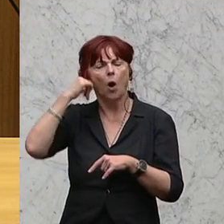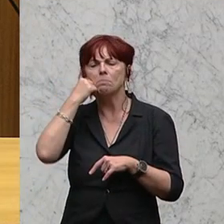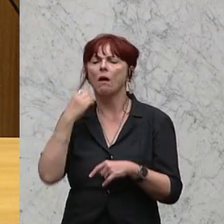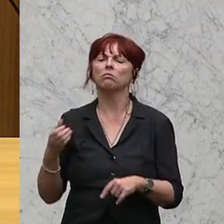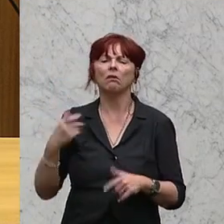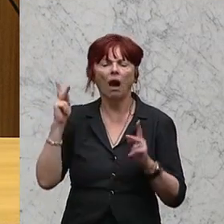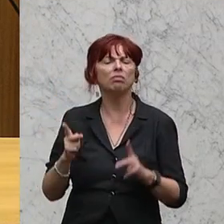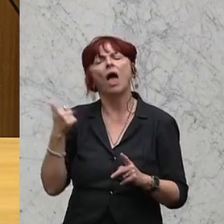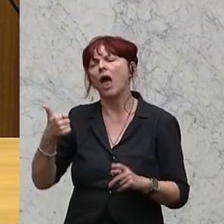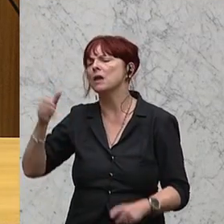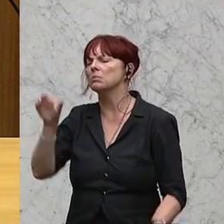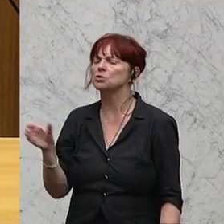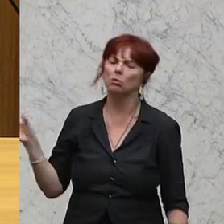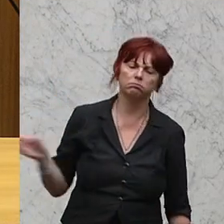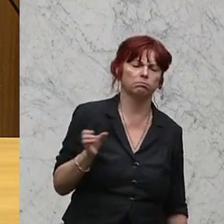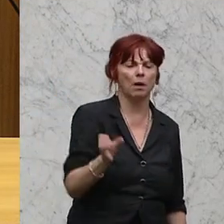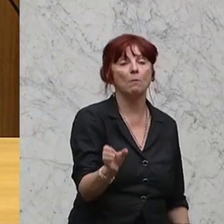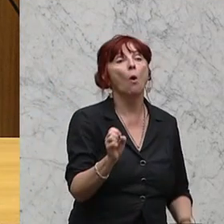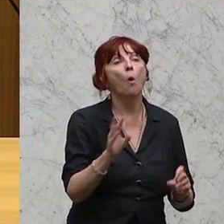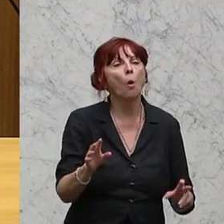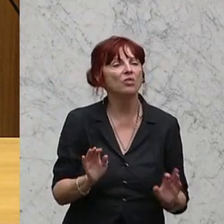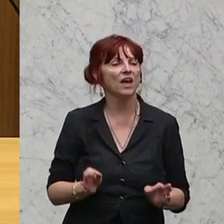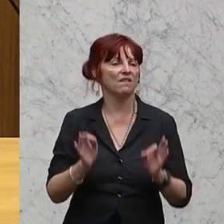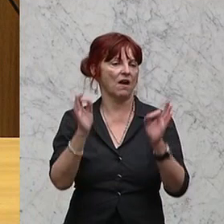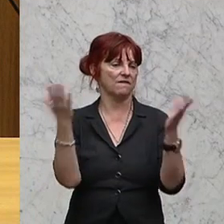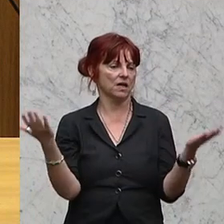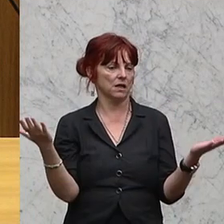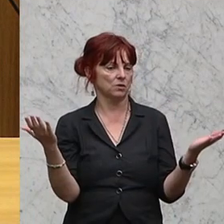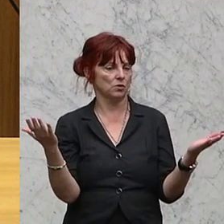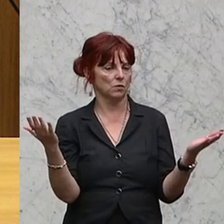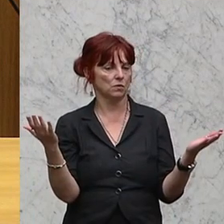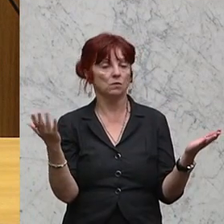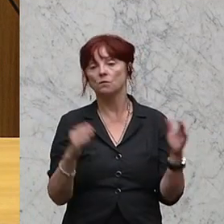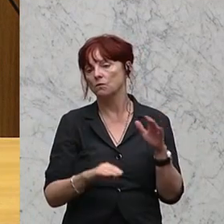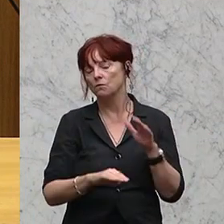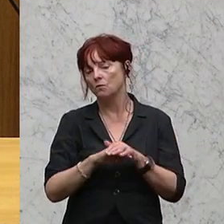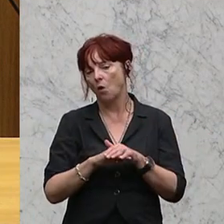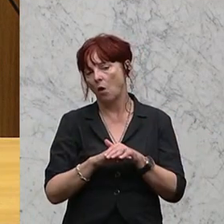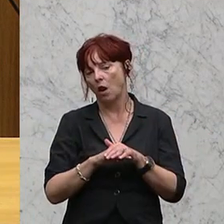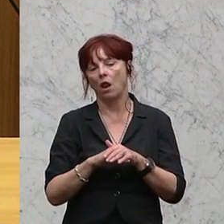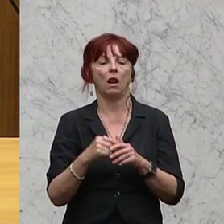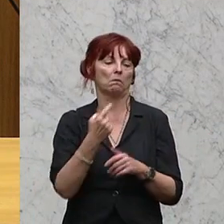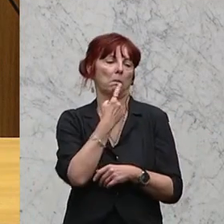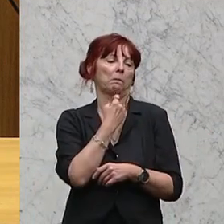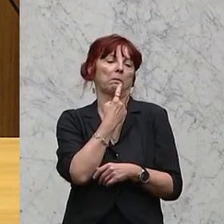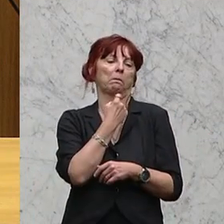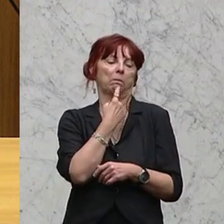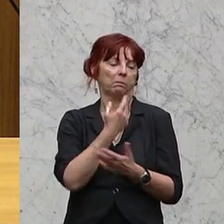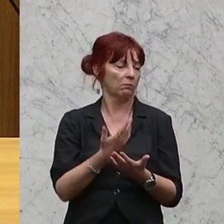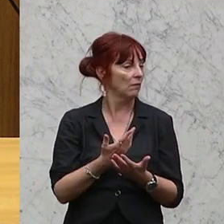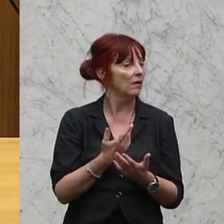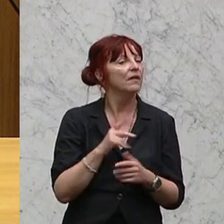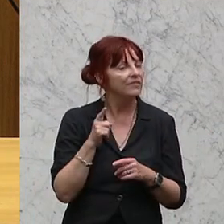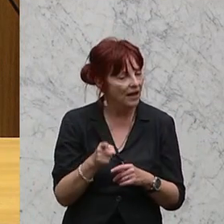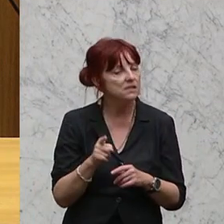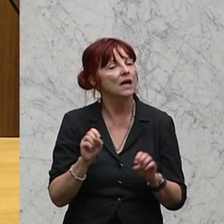Völlig willkürlich, völlig auch der Willkür der Landeshauptleute ausgesetzt und das ist wahrlich reformbedürftig und da